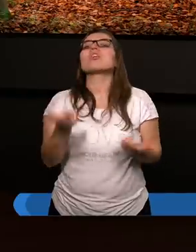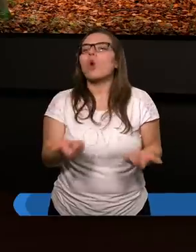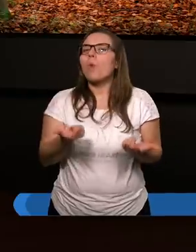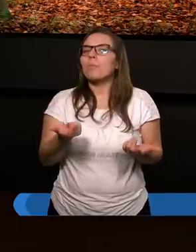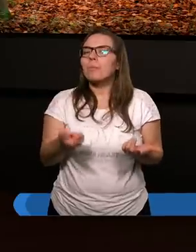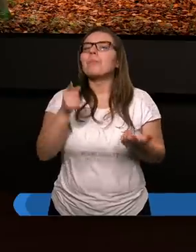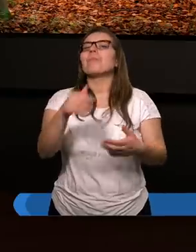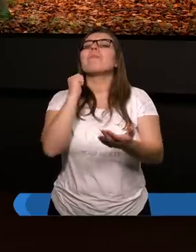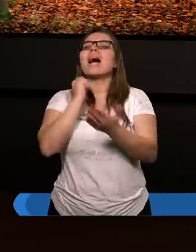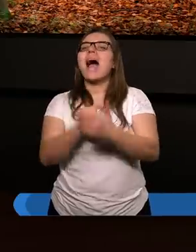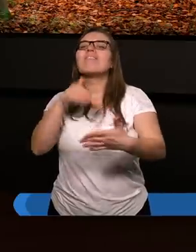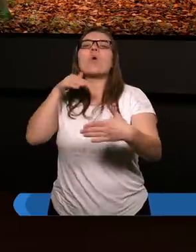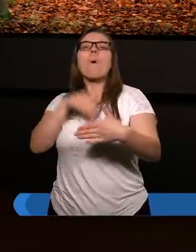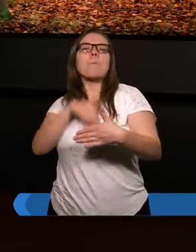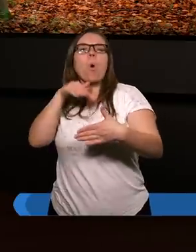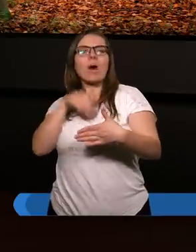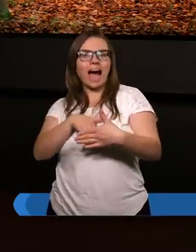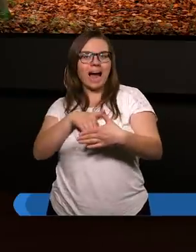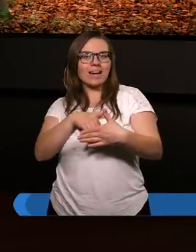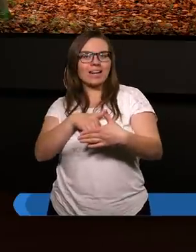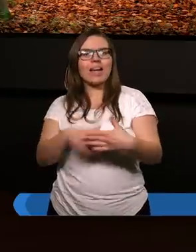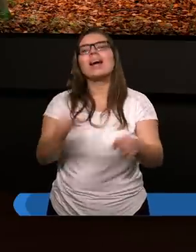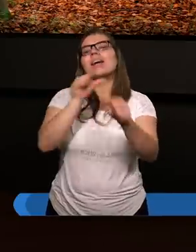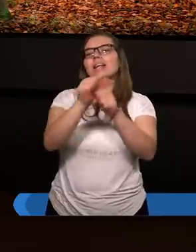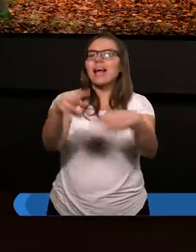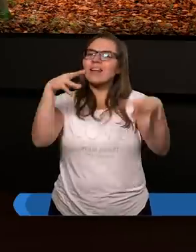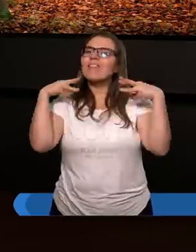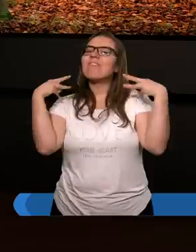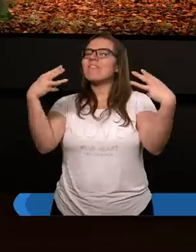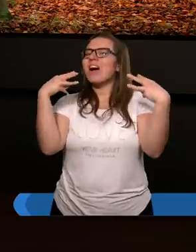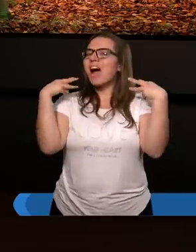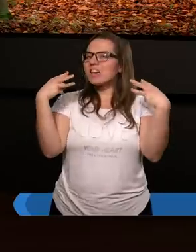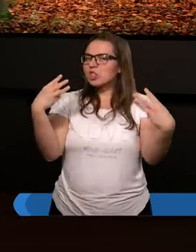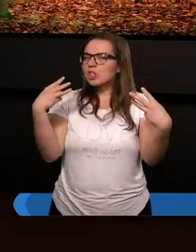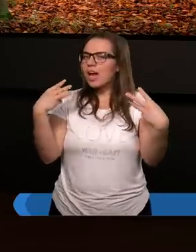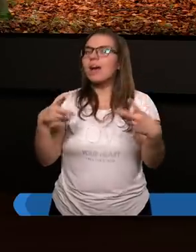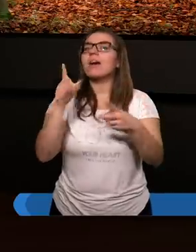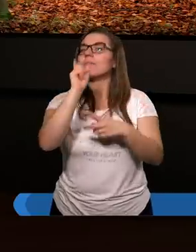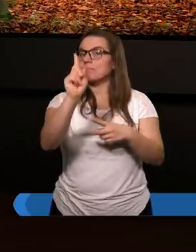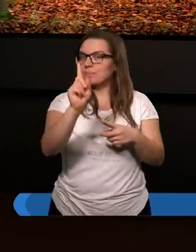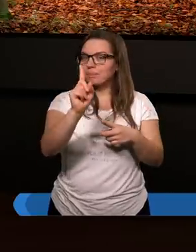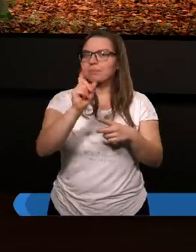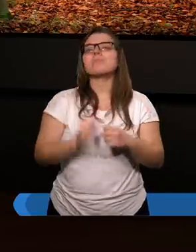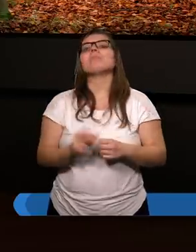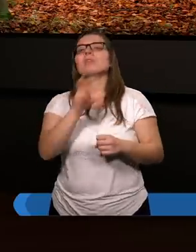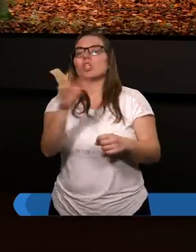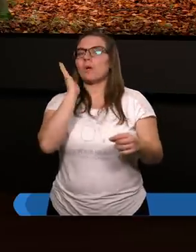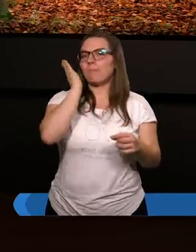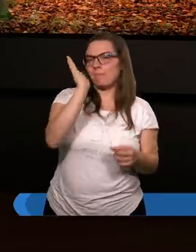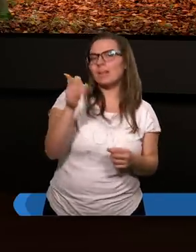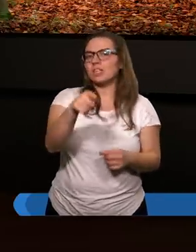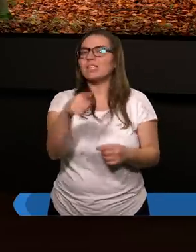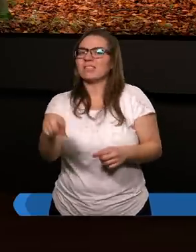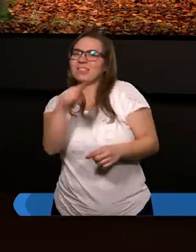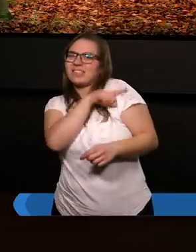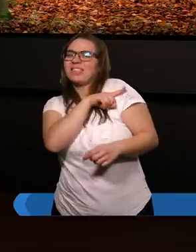prawo moralne jest ważne, ale czy będziemy go